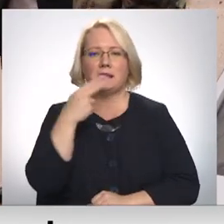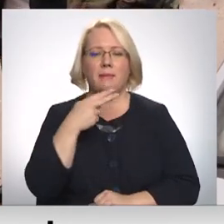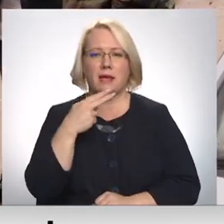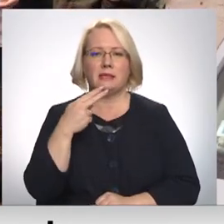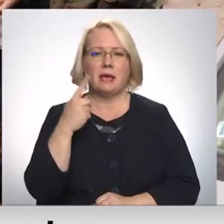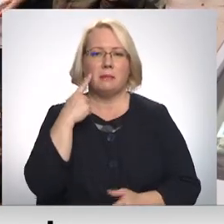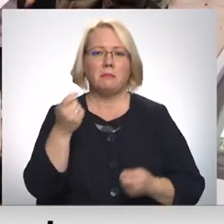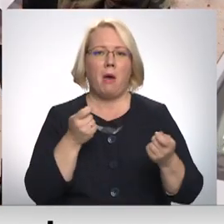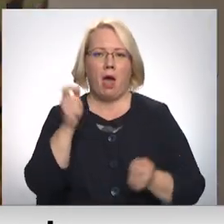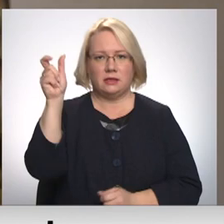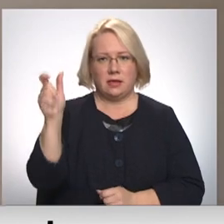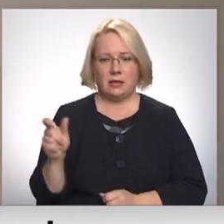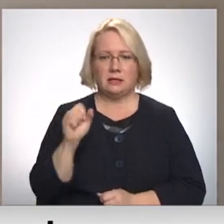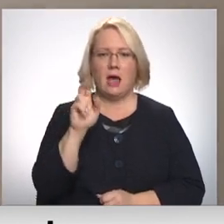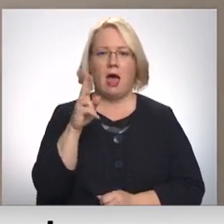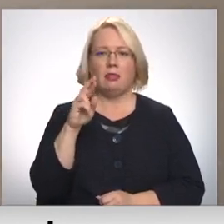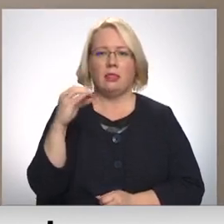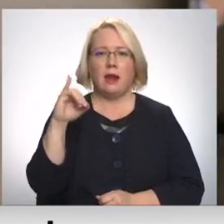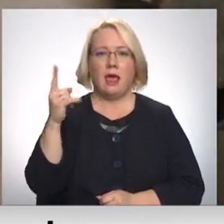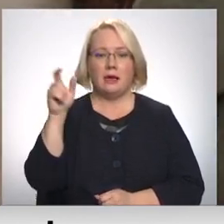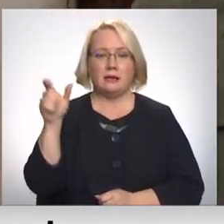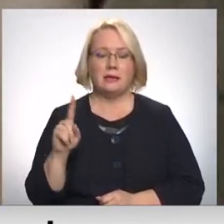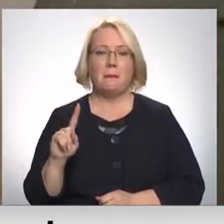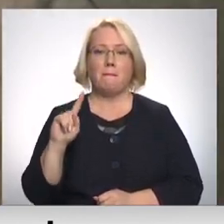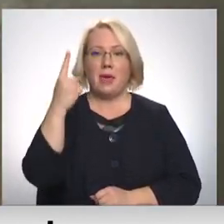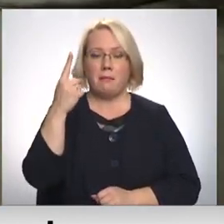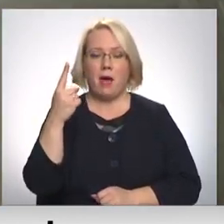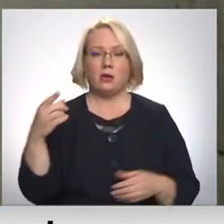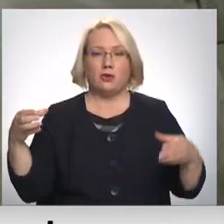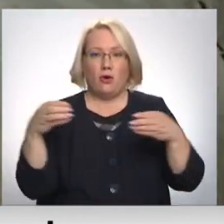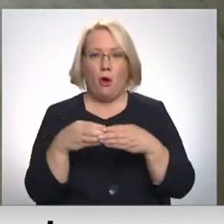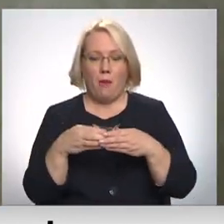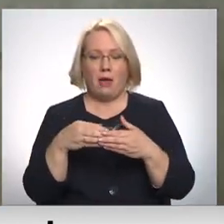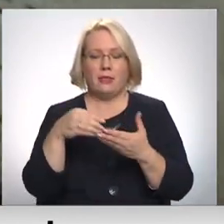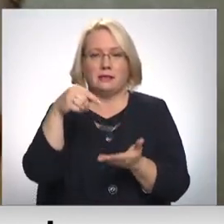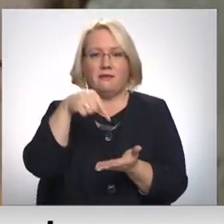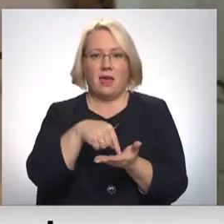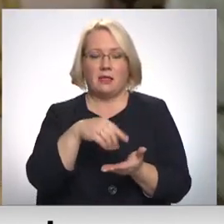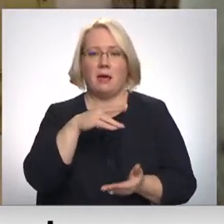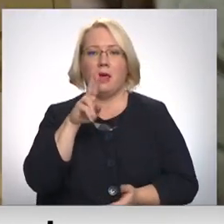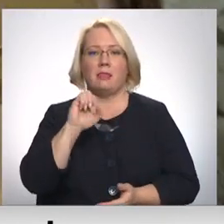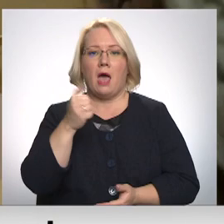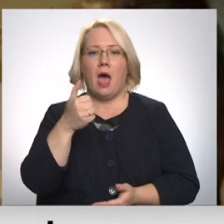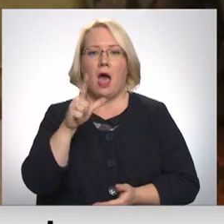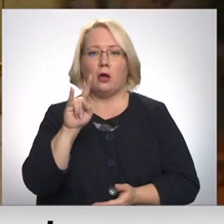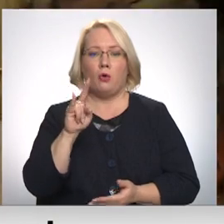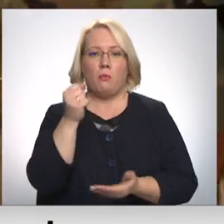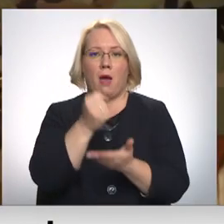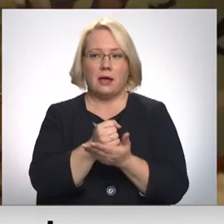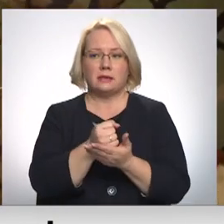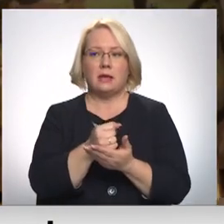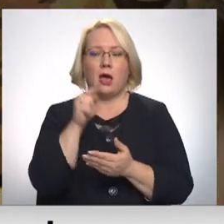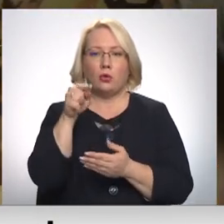Andrejs. Pirmais nokomplektātās vakcinācijas komandas pieturpunkts Nagļu pagastā bija pašā ciemetā.